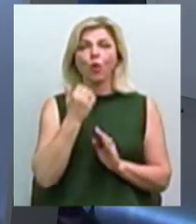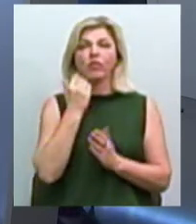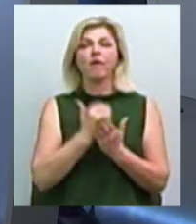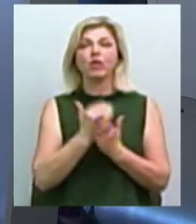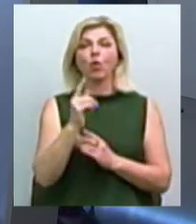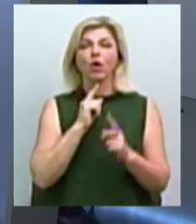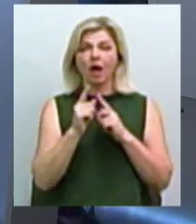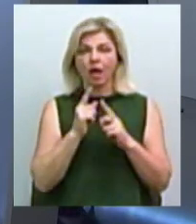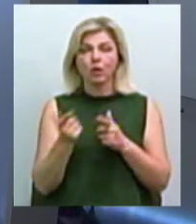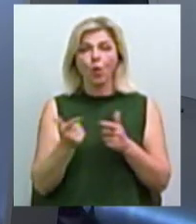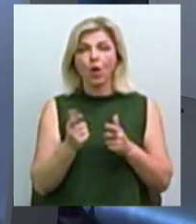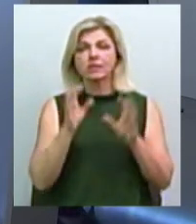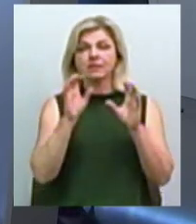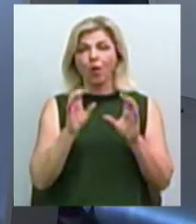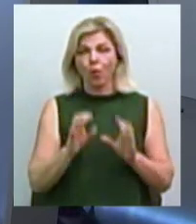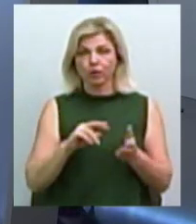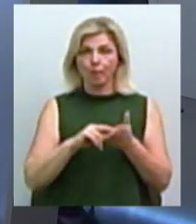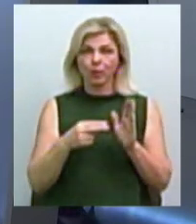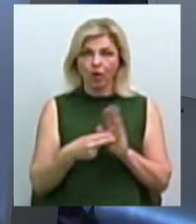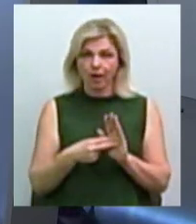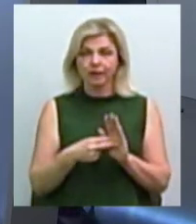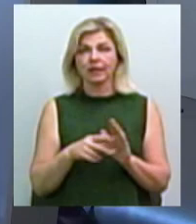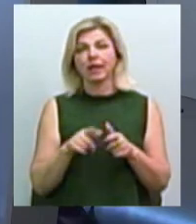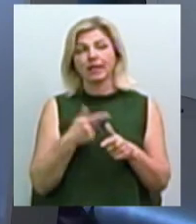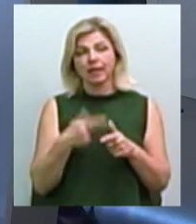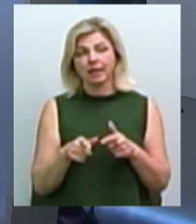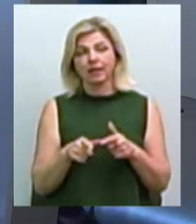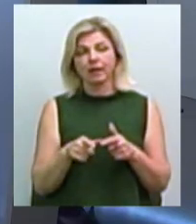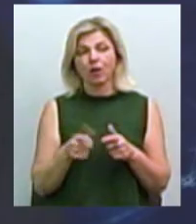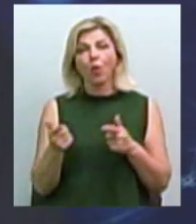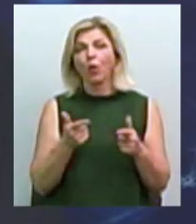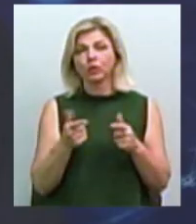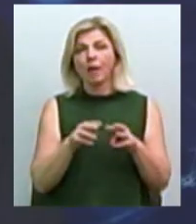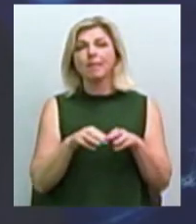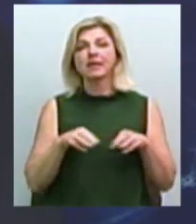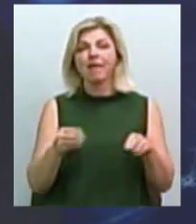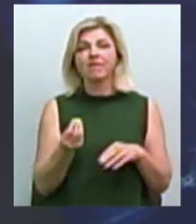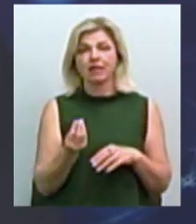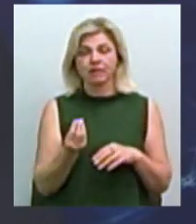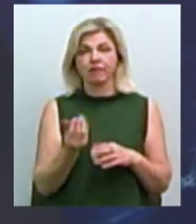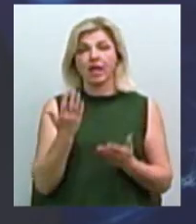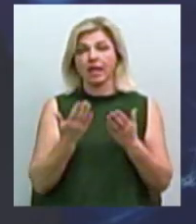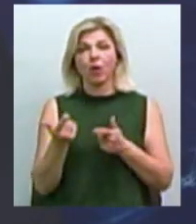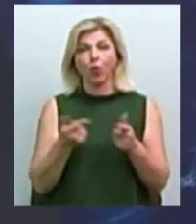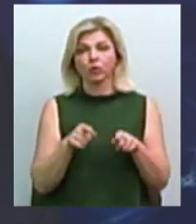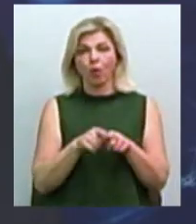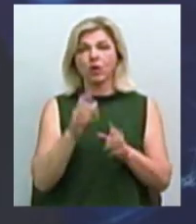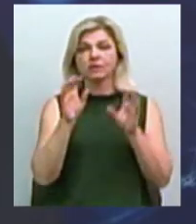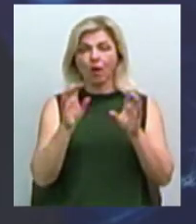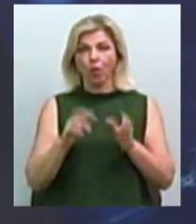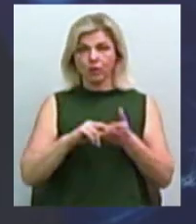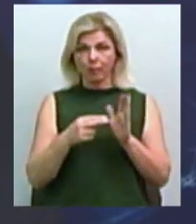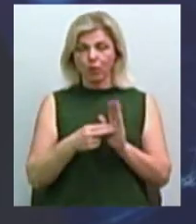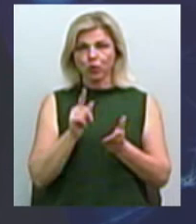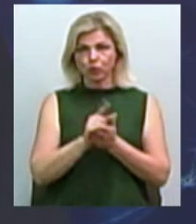Радою готується законопроєкт, або в даному випадку готувало Міністерство фінансів. Якщо готується такий законопроєкт, він має бути